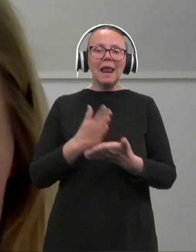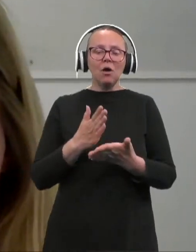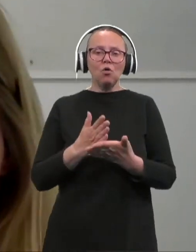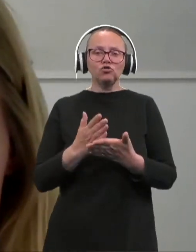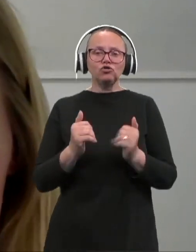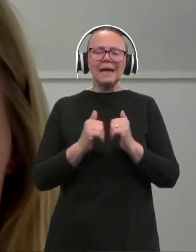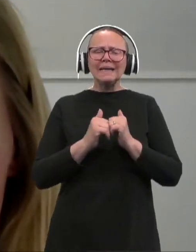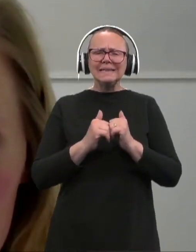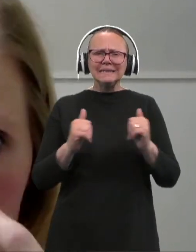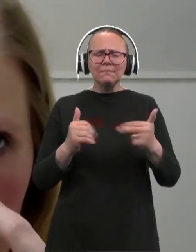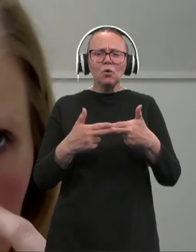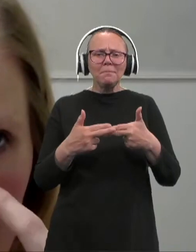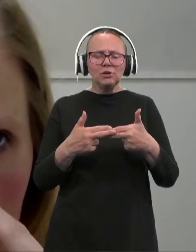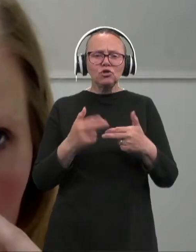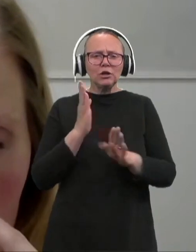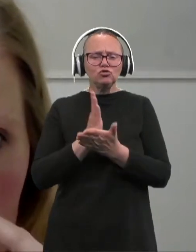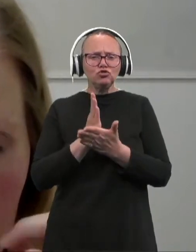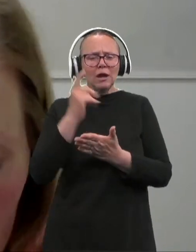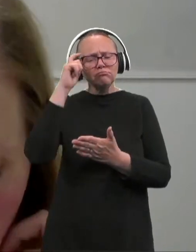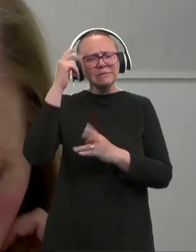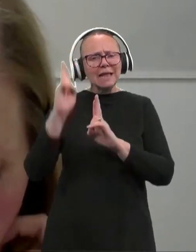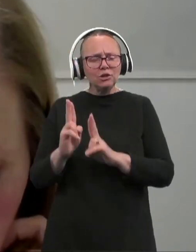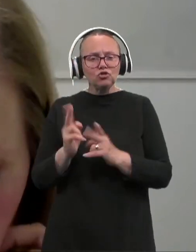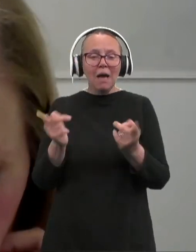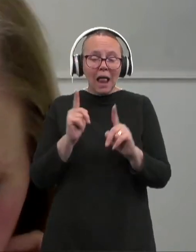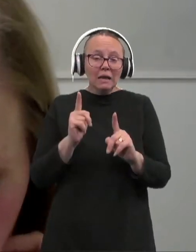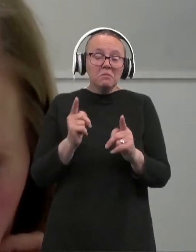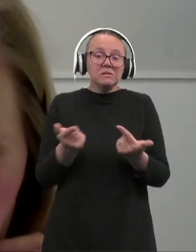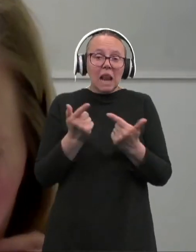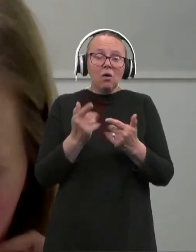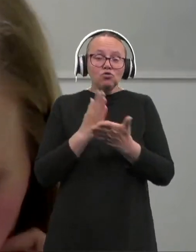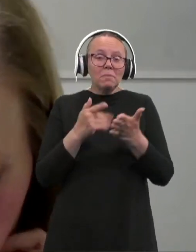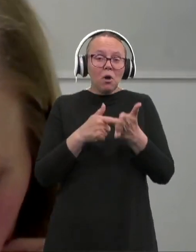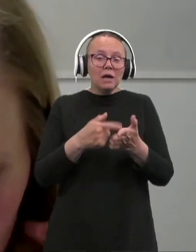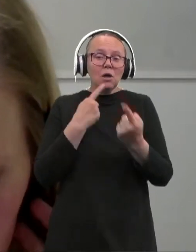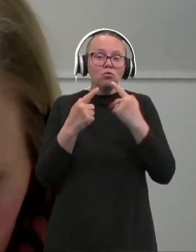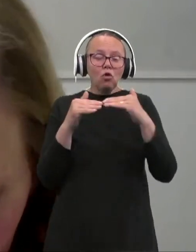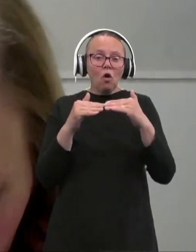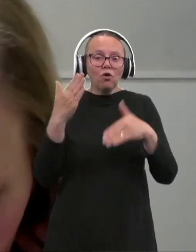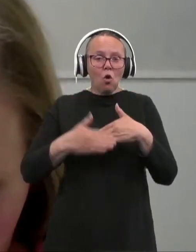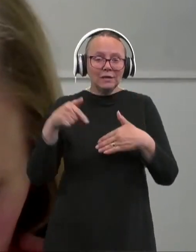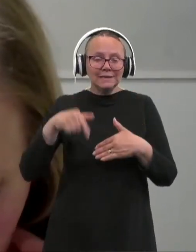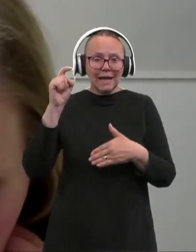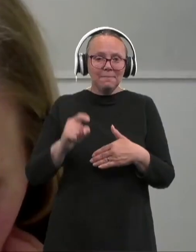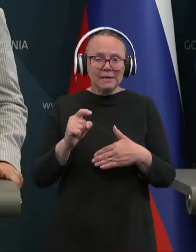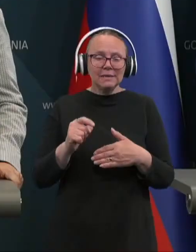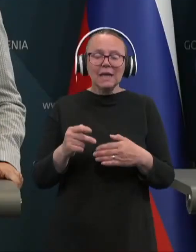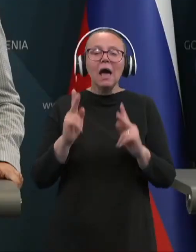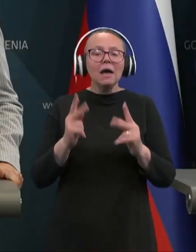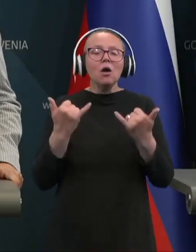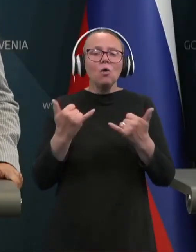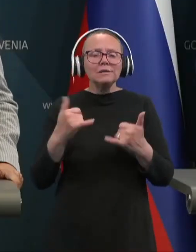izjemno sbližili stališča ali pa da bi se lahko nakazoval dogovor do konca tega meseca. Kako je zdaj pravzaprav s temi krovnimi pogajanji?